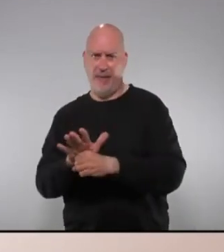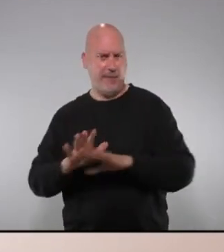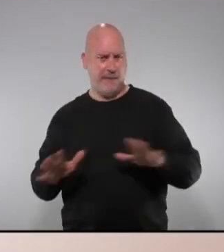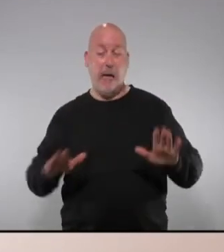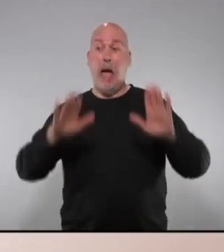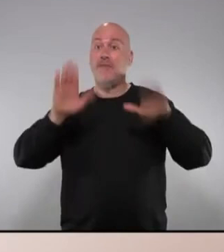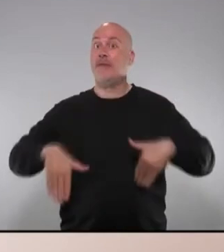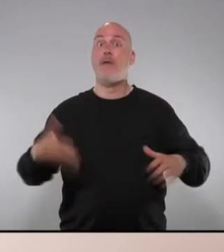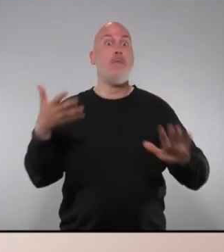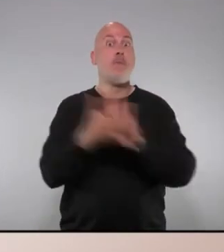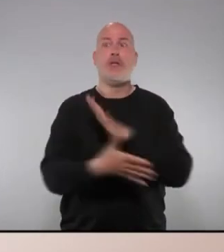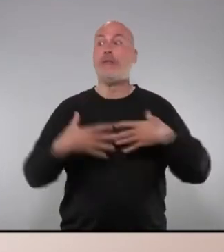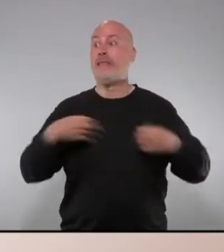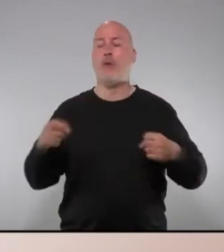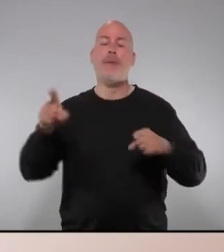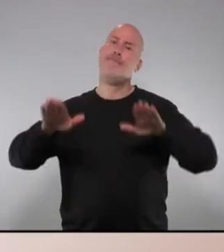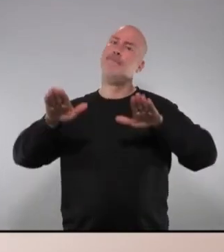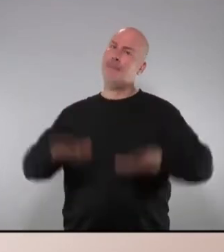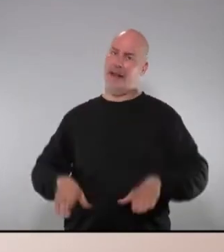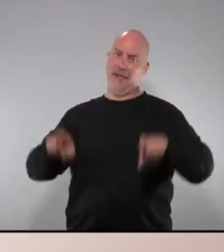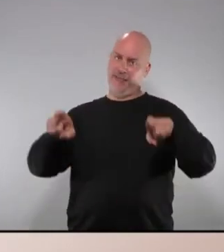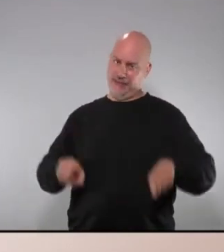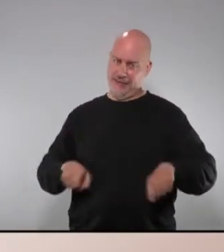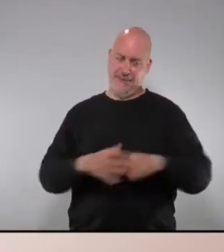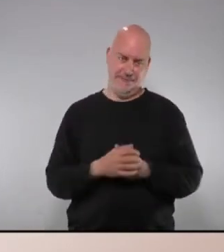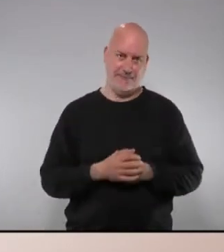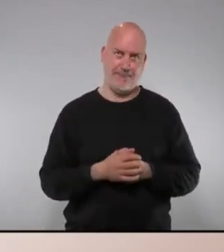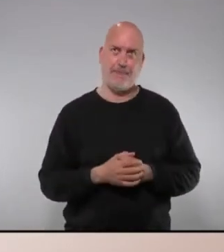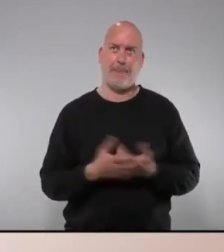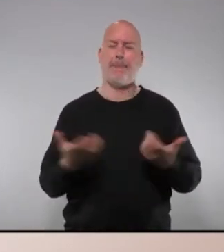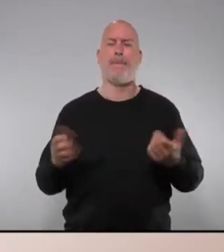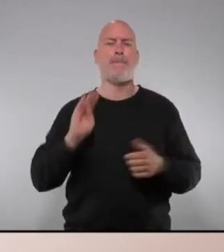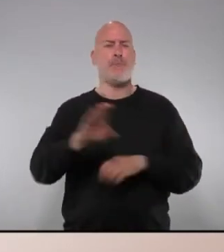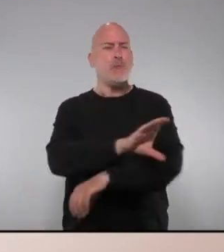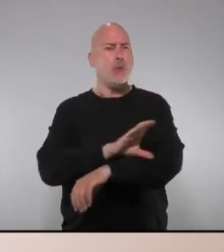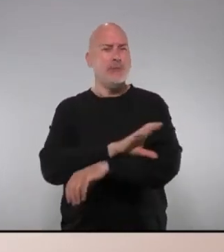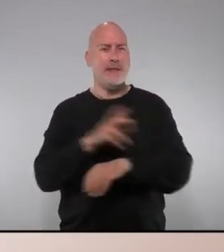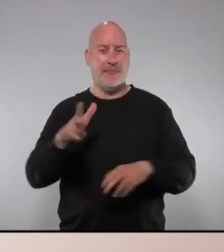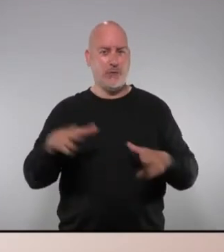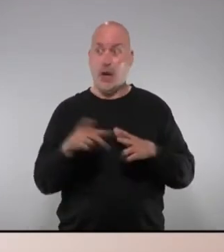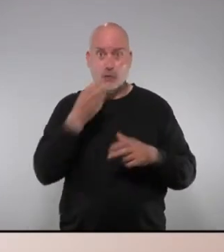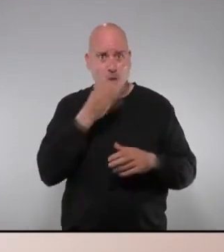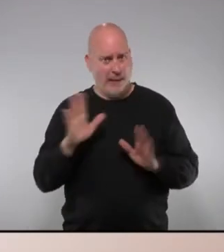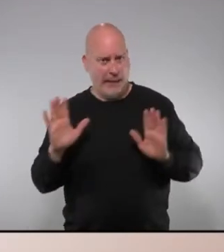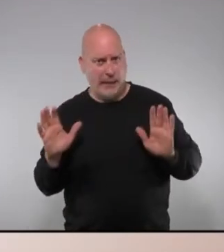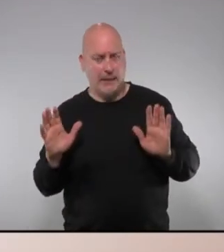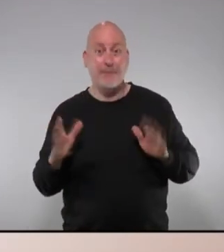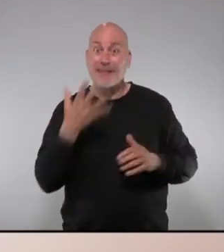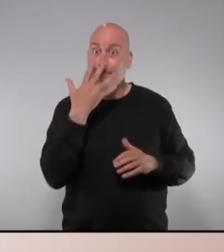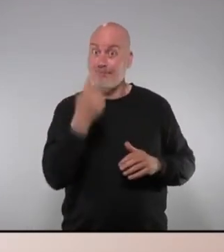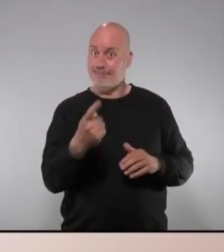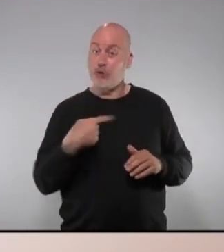raons de salut va haver de parar una mica. Senyora consellera de Drets Socials, tot això està molt bé però sincerament